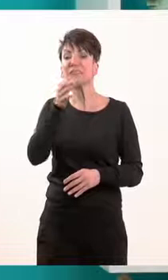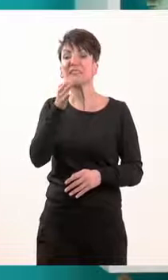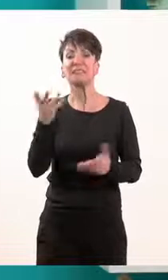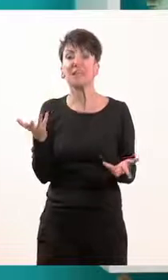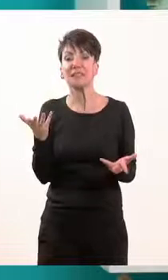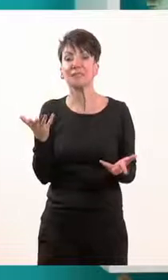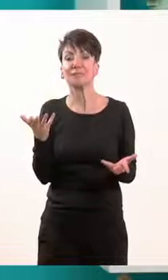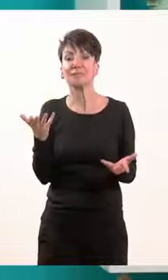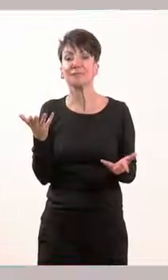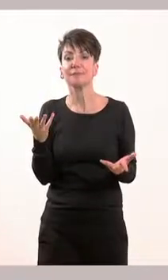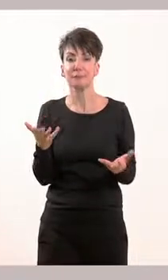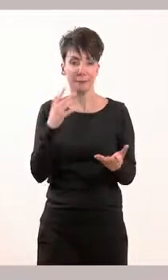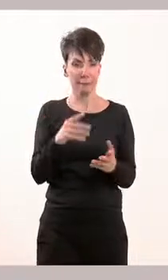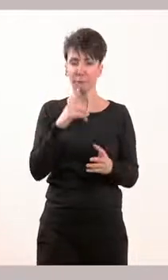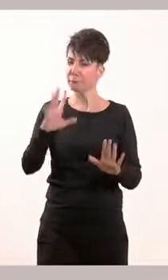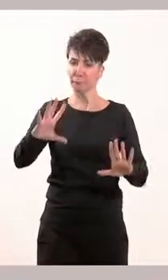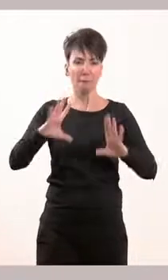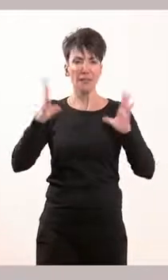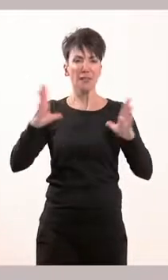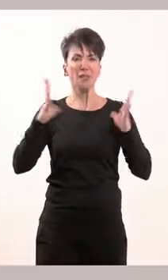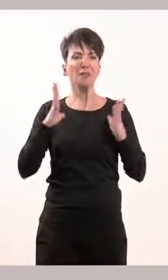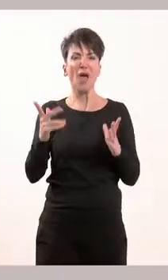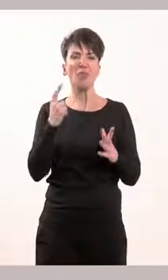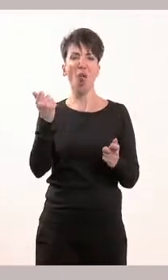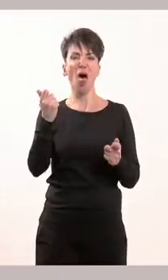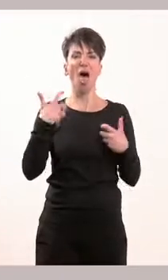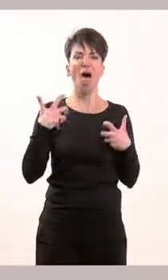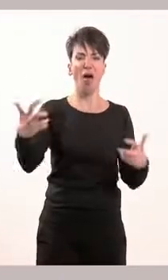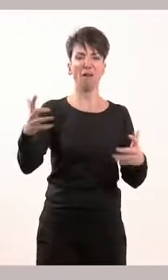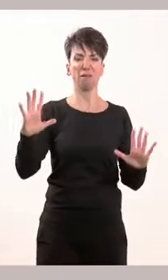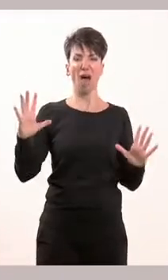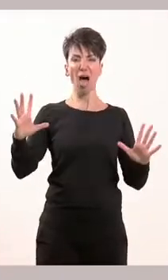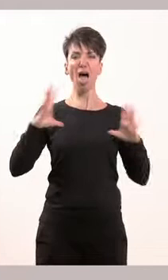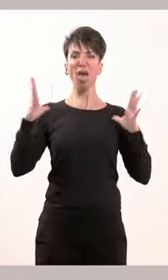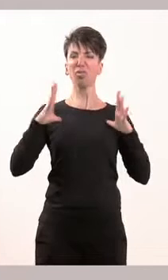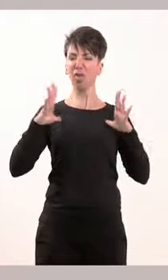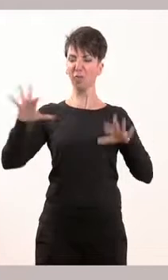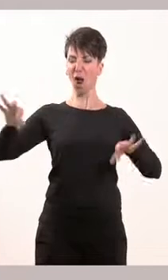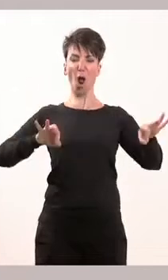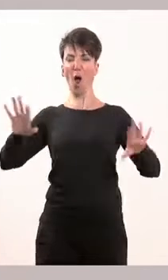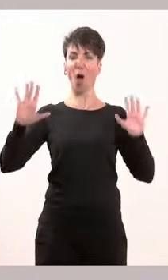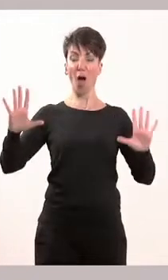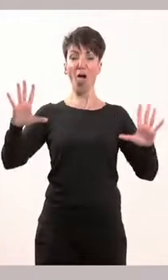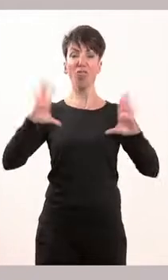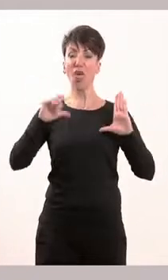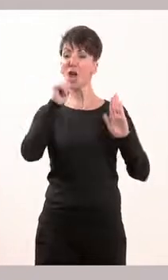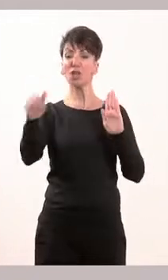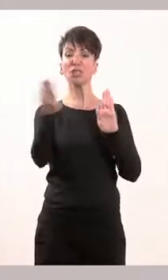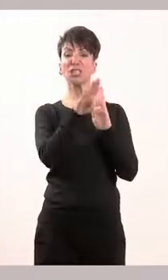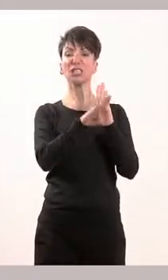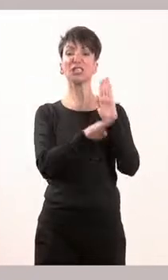συντάγματος, δεν ήθελα χρήματα και βιώ, ήθελα σύνταμα δια την πατρίδα μου, να